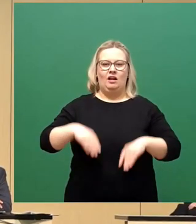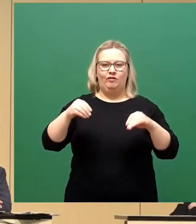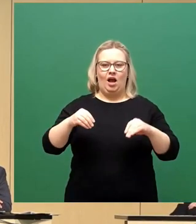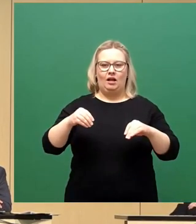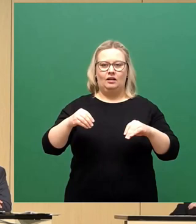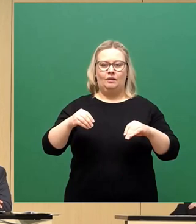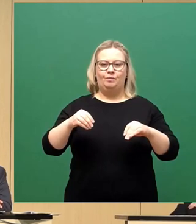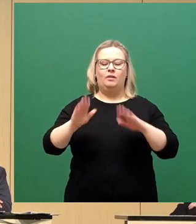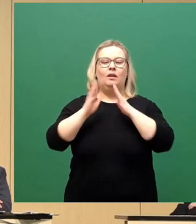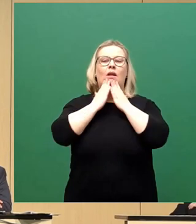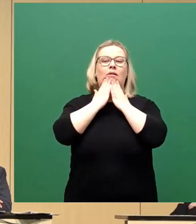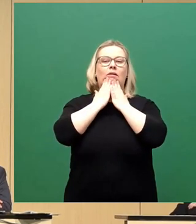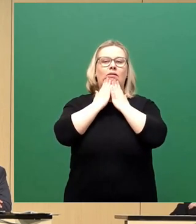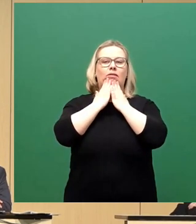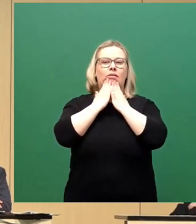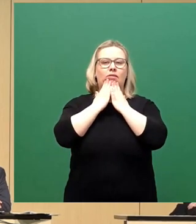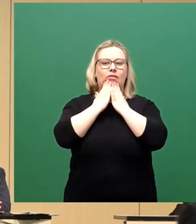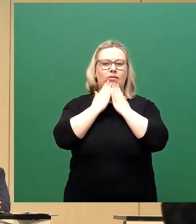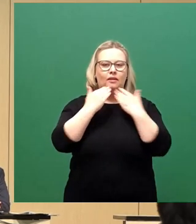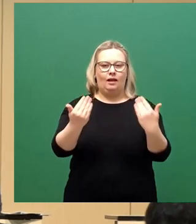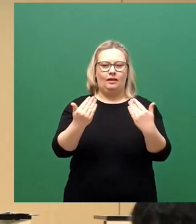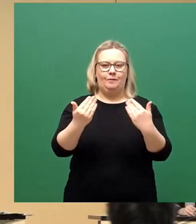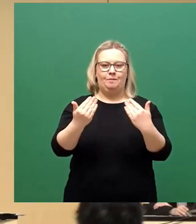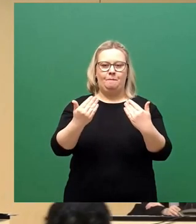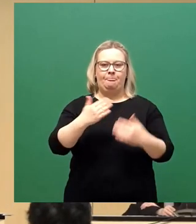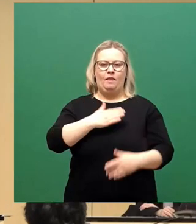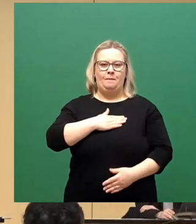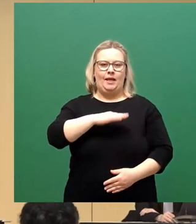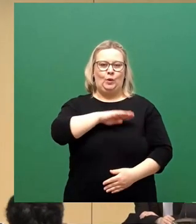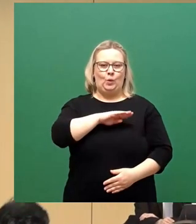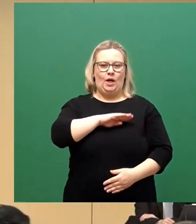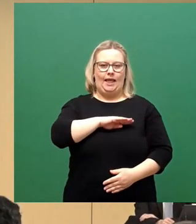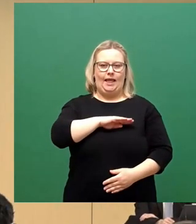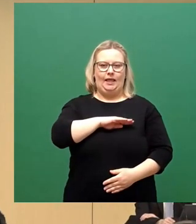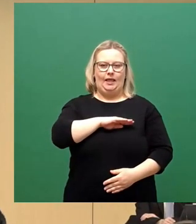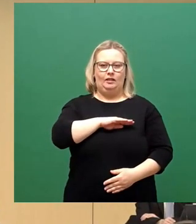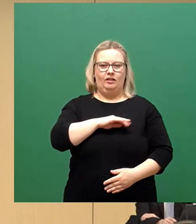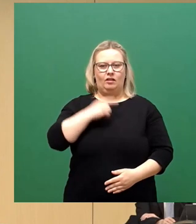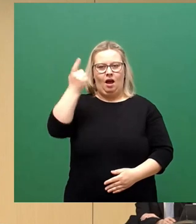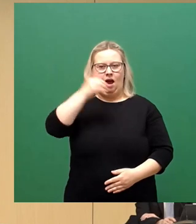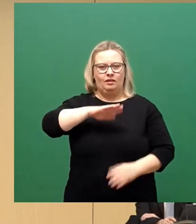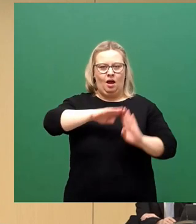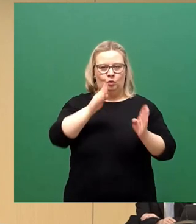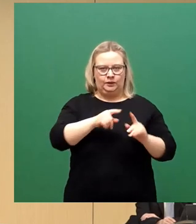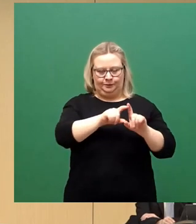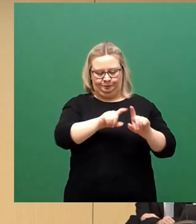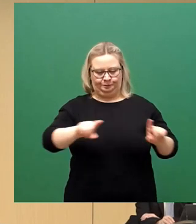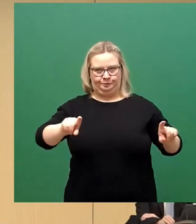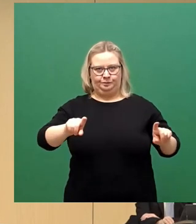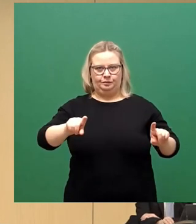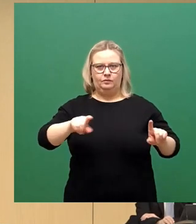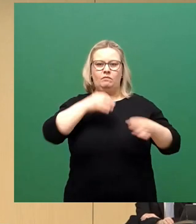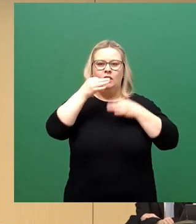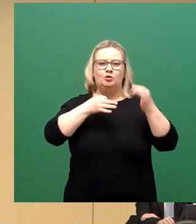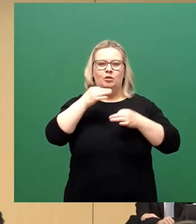Dankeschön an meine Kollegen innerhalb der Rathausspitze zerrichten. Insbesondere natürlich an Frau Dr.